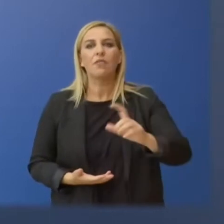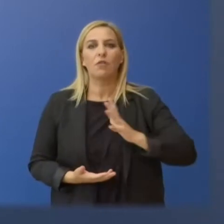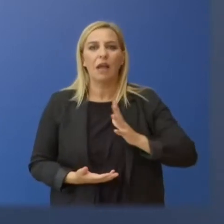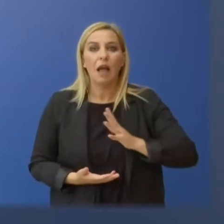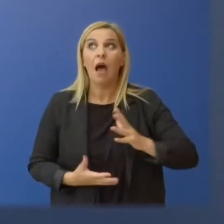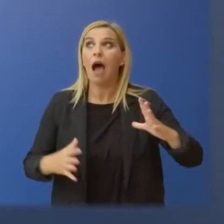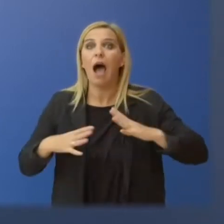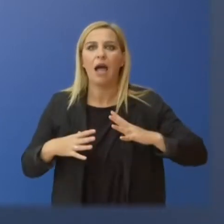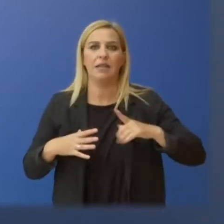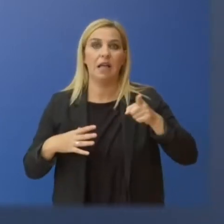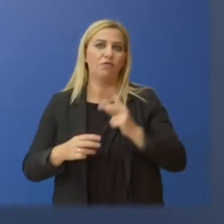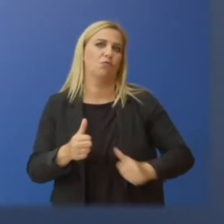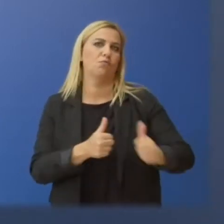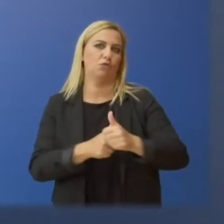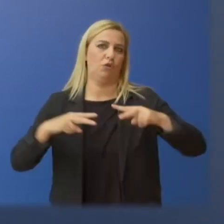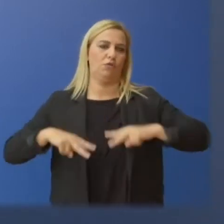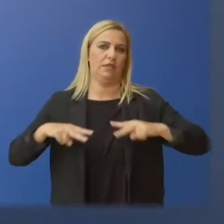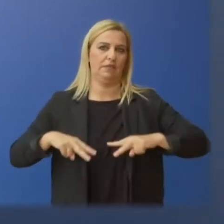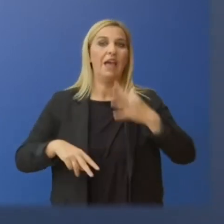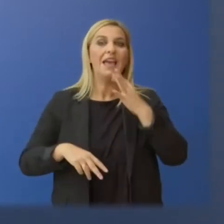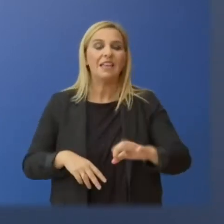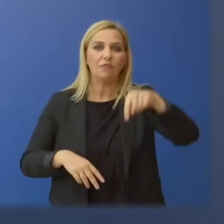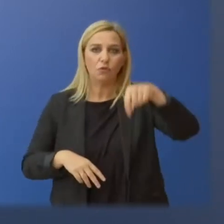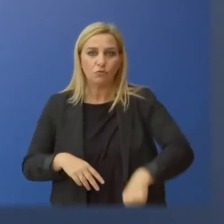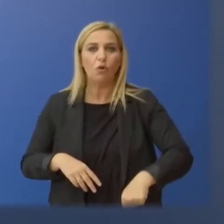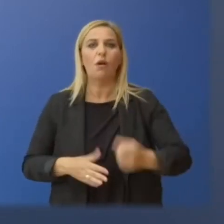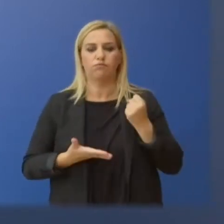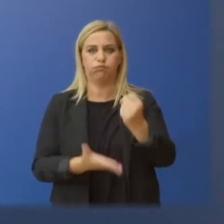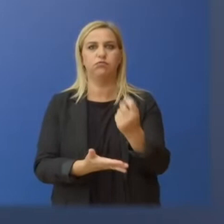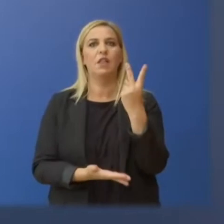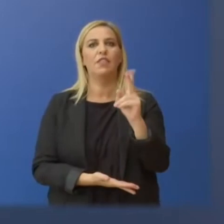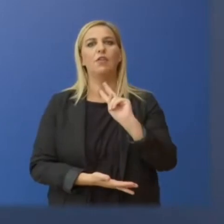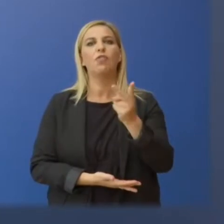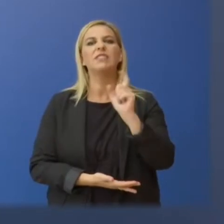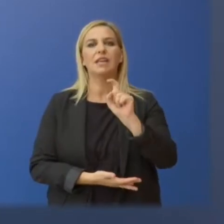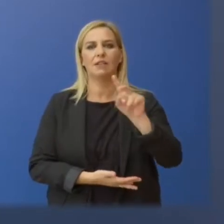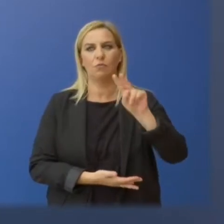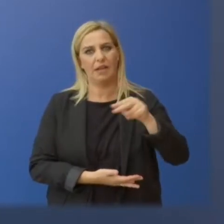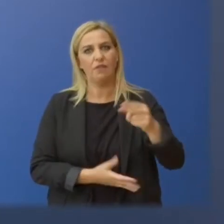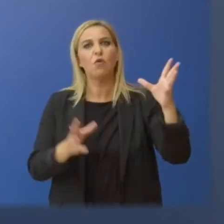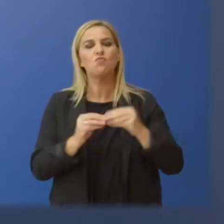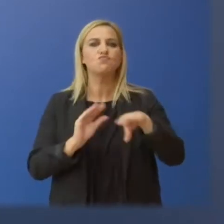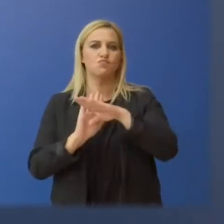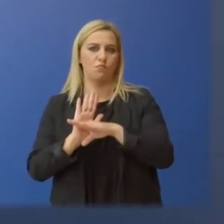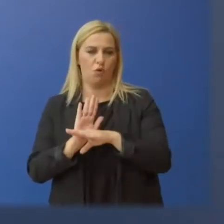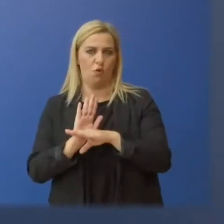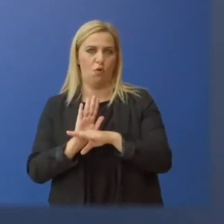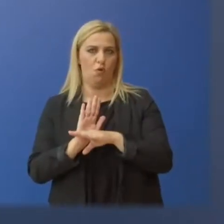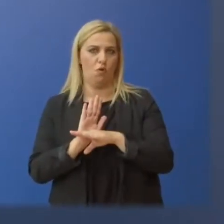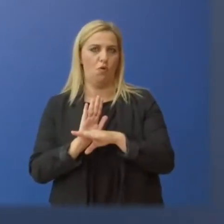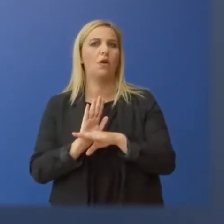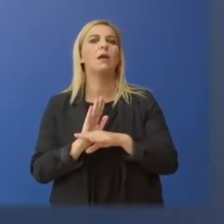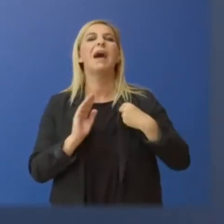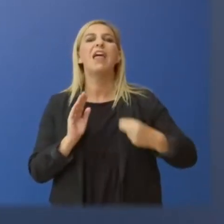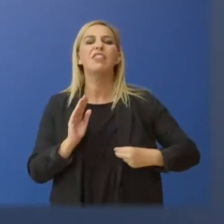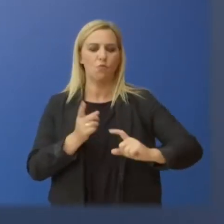προτεραιότητα. Για την κυβέρνηση, για αυτό το λόγο, επενδύουμε σχεδόν 2 δισεκατομμύρια ευρώ στο συνολικό πρόγραμμα αναβάθμισης των